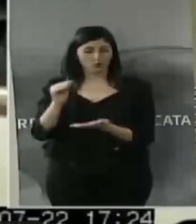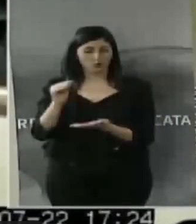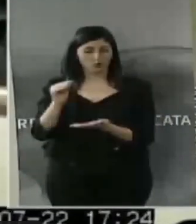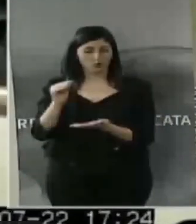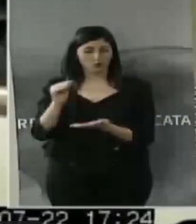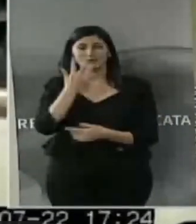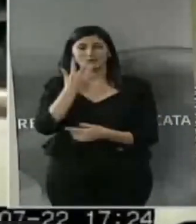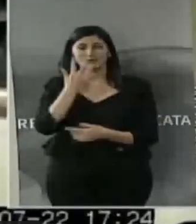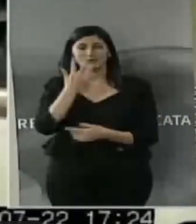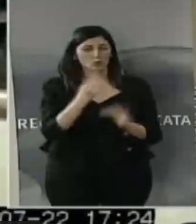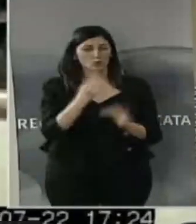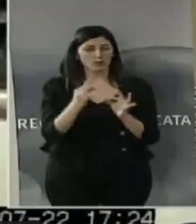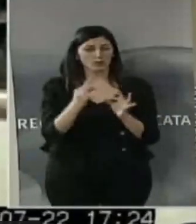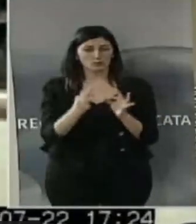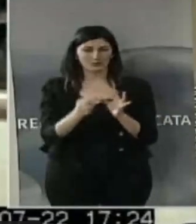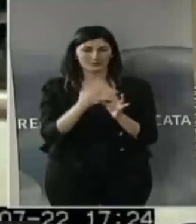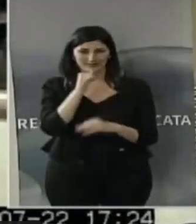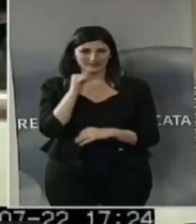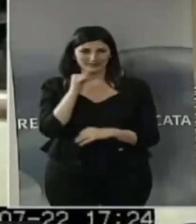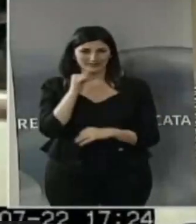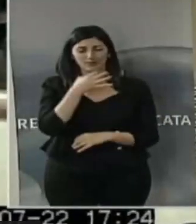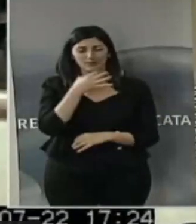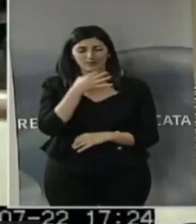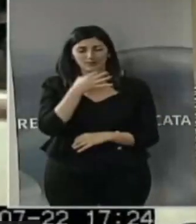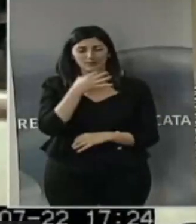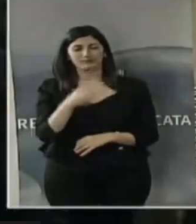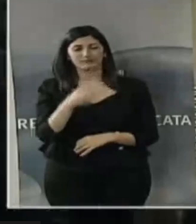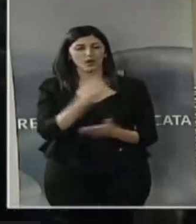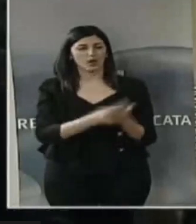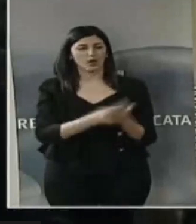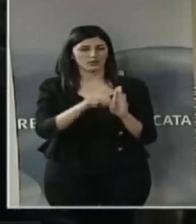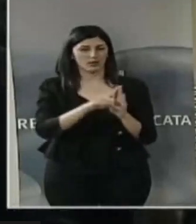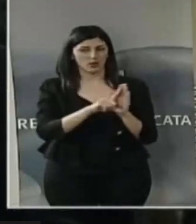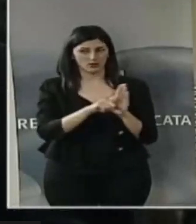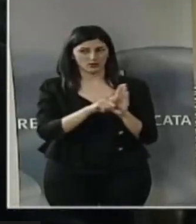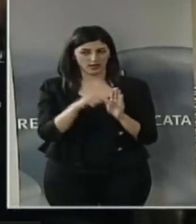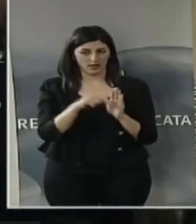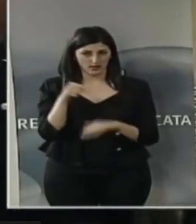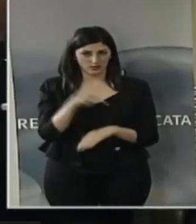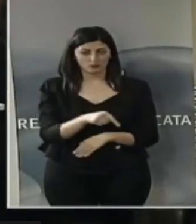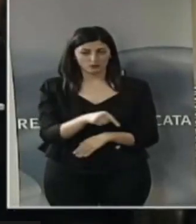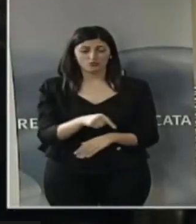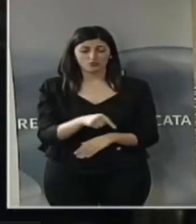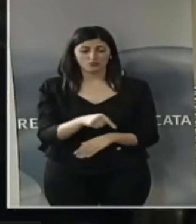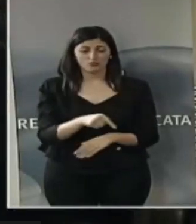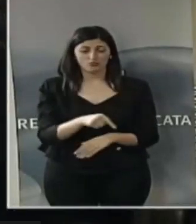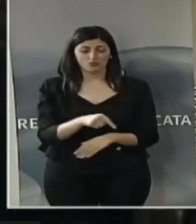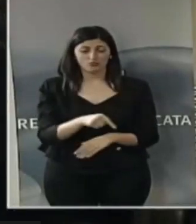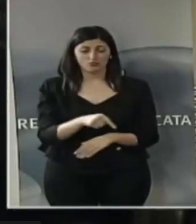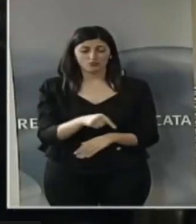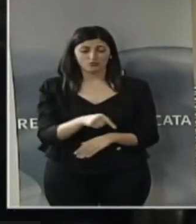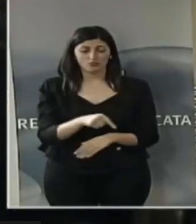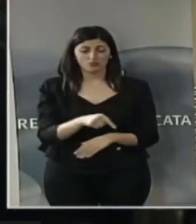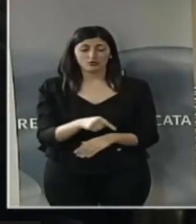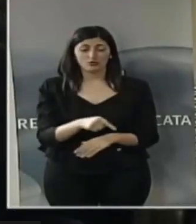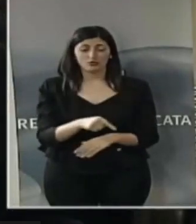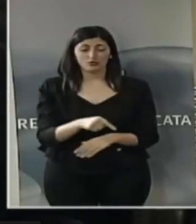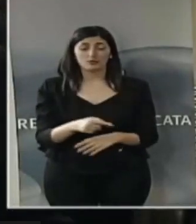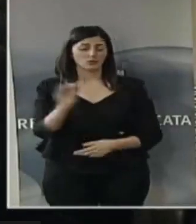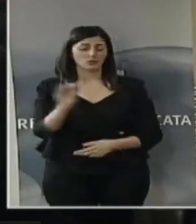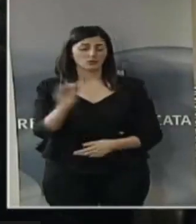commentare questo disegno di legge che è un bilancio di previsione 2022